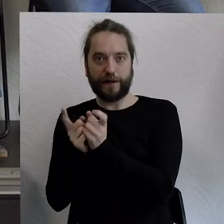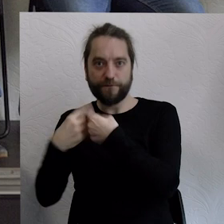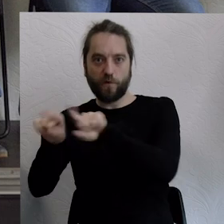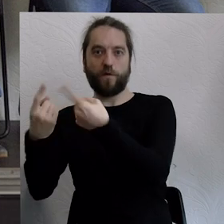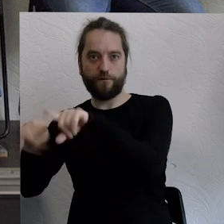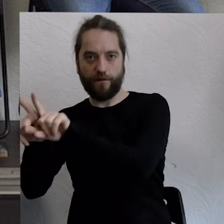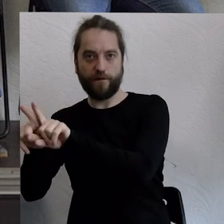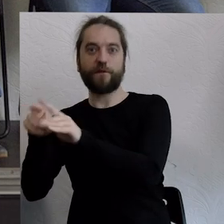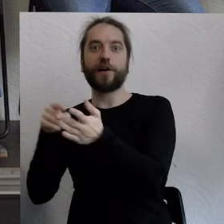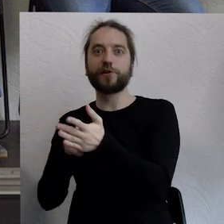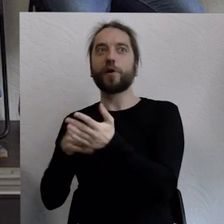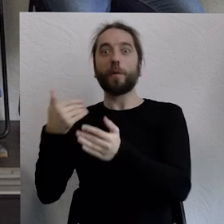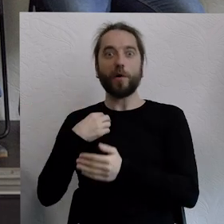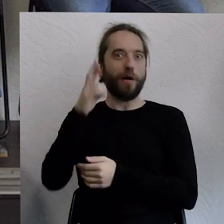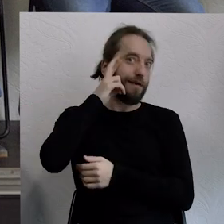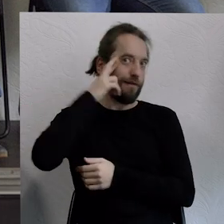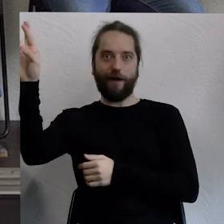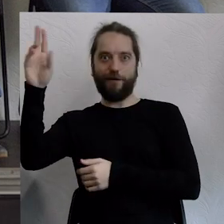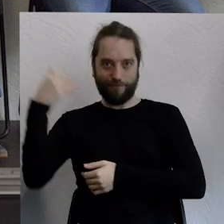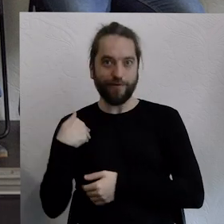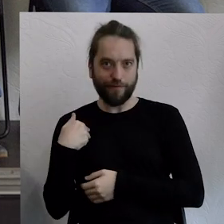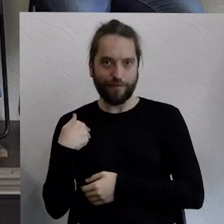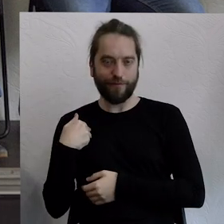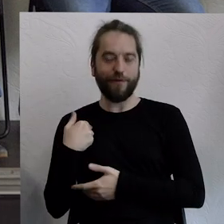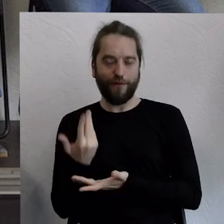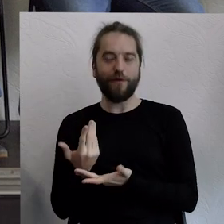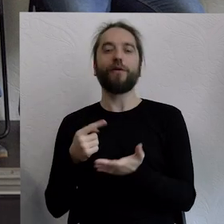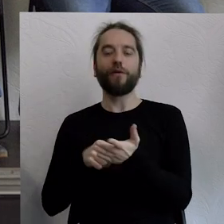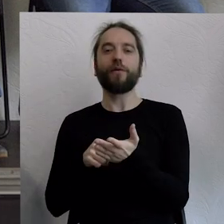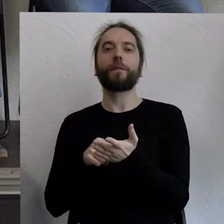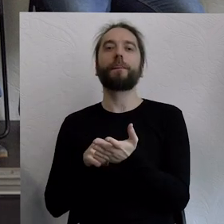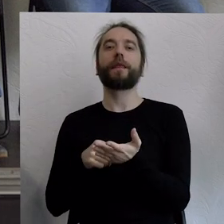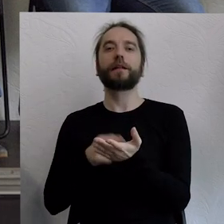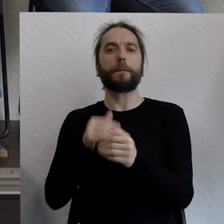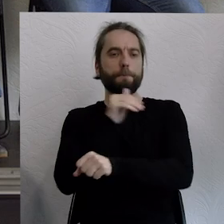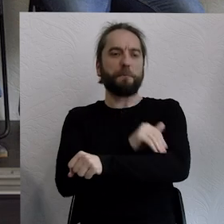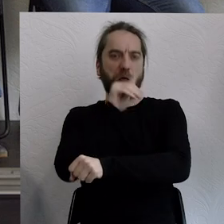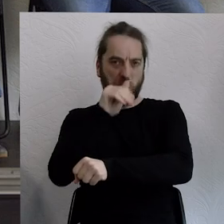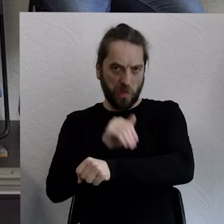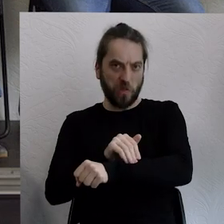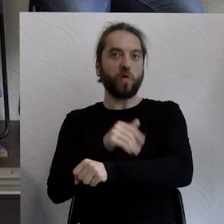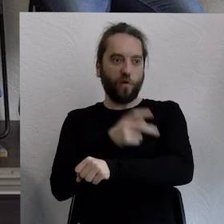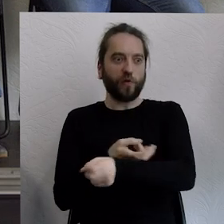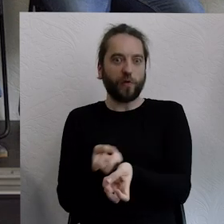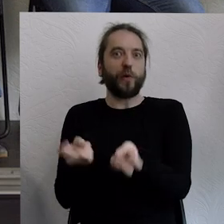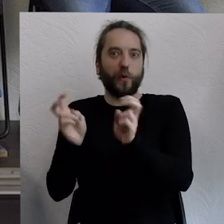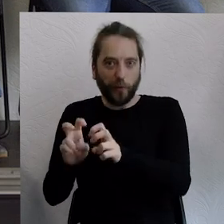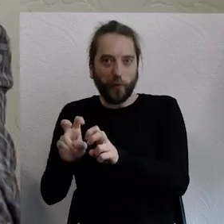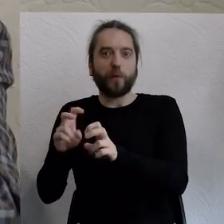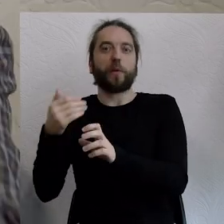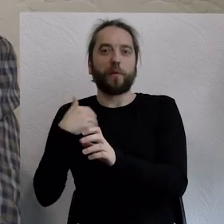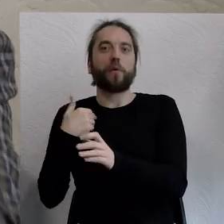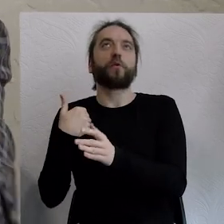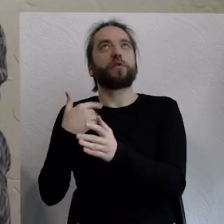prawda, do ponurego przedsięwzięcia, w sensie ten, ale chodziło, jeżeli mówię o metodę, to to otworzyło to, co się dzisiaj nazywa